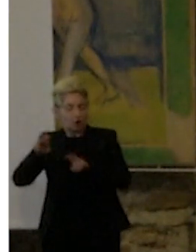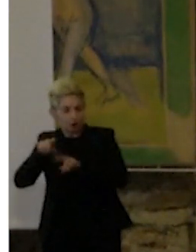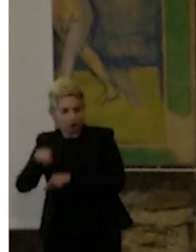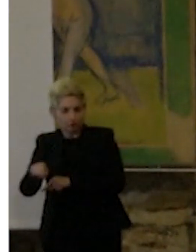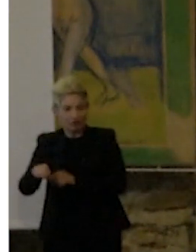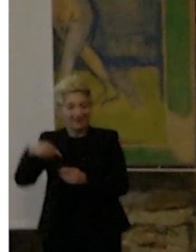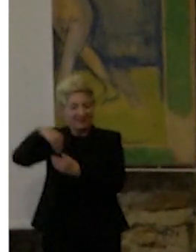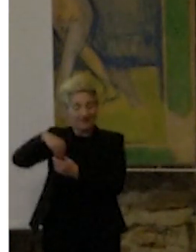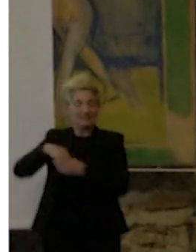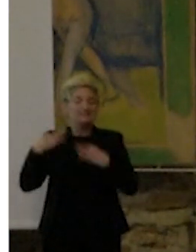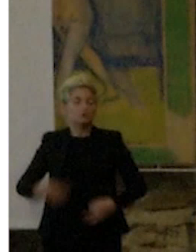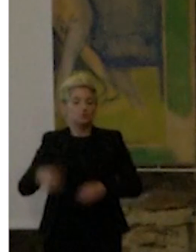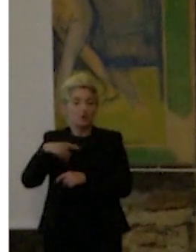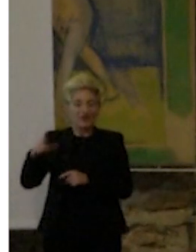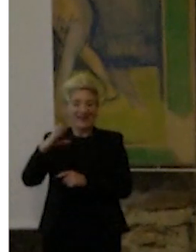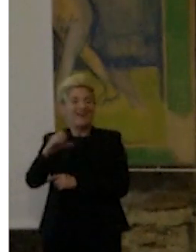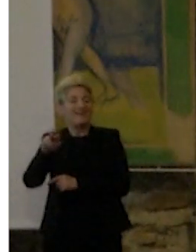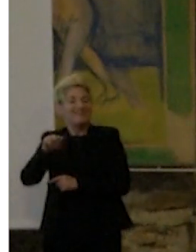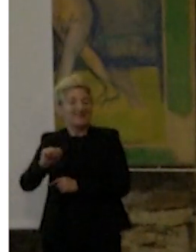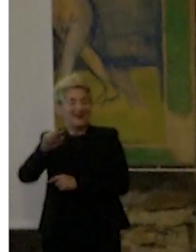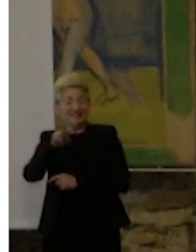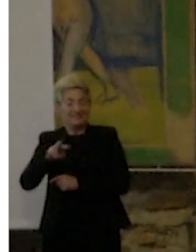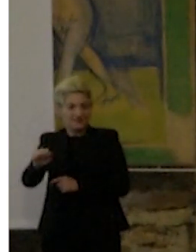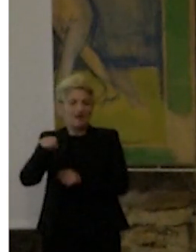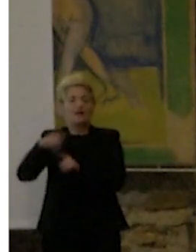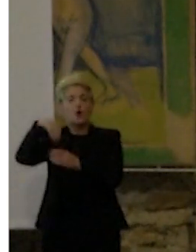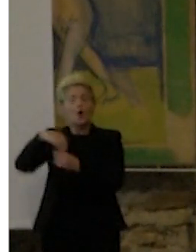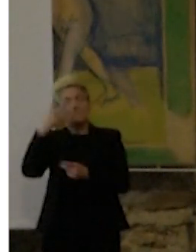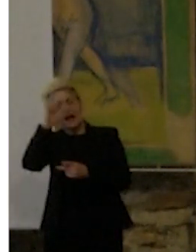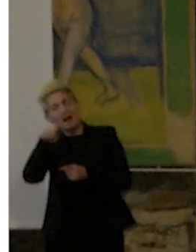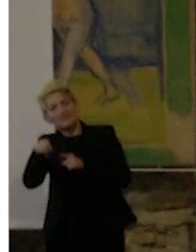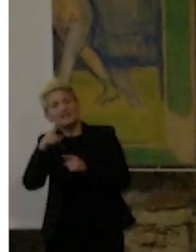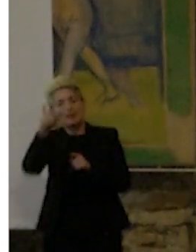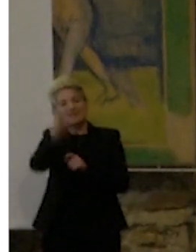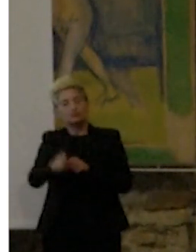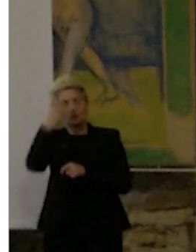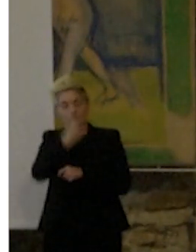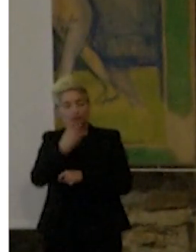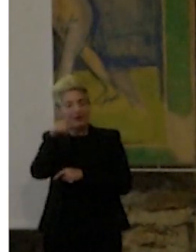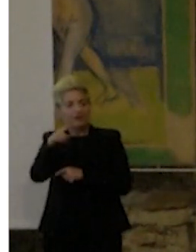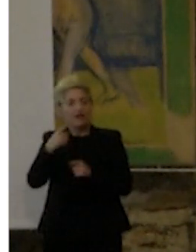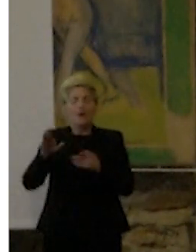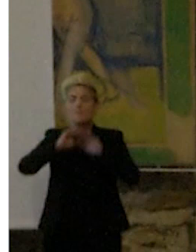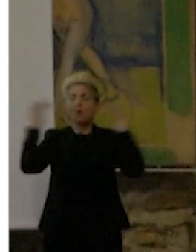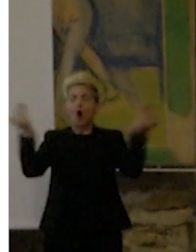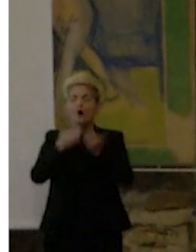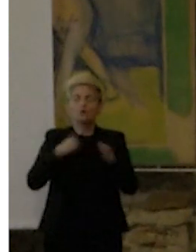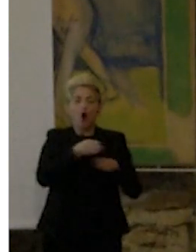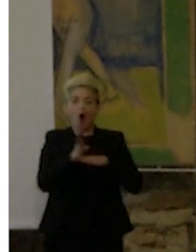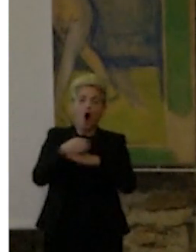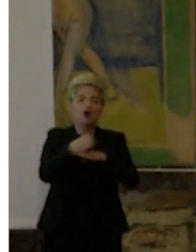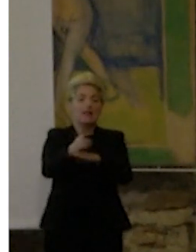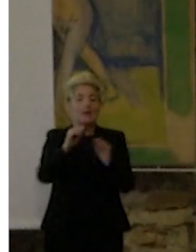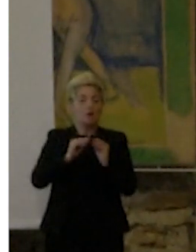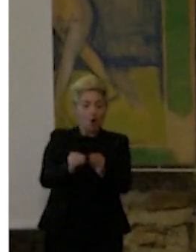osserva come il cieco costruisce il proprio mondo, come si orienta nel mondo e come svolge e le cose. Non solo